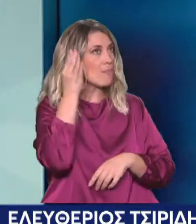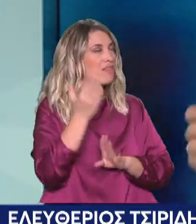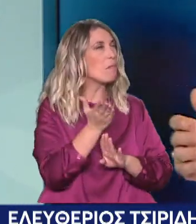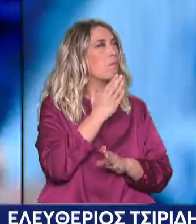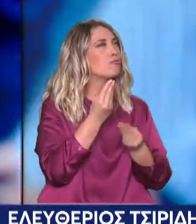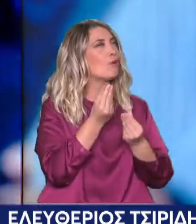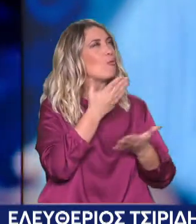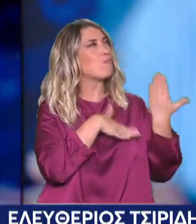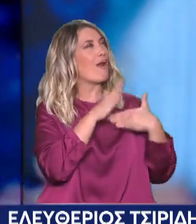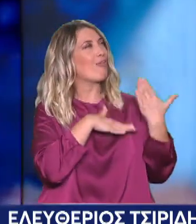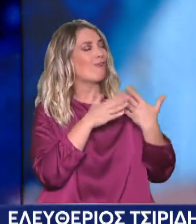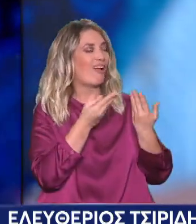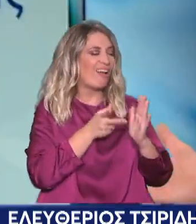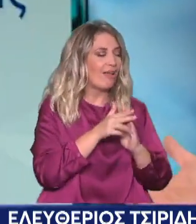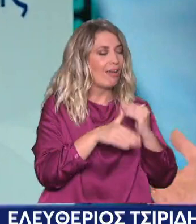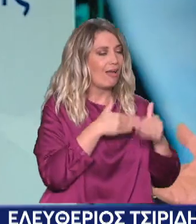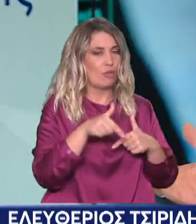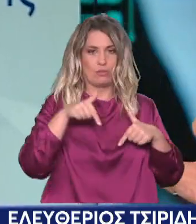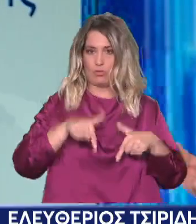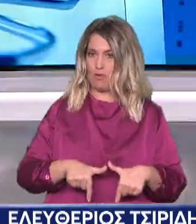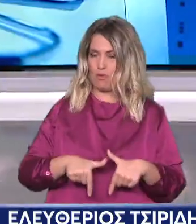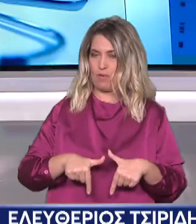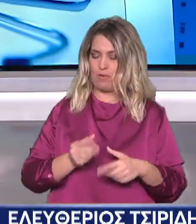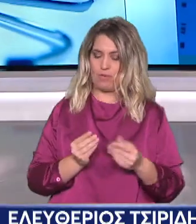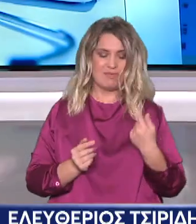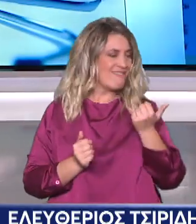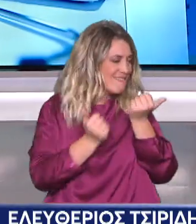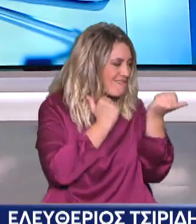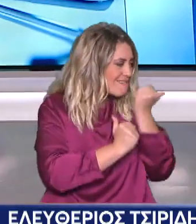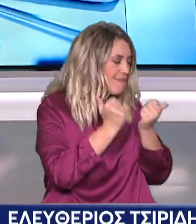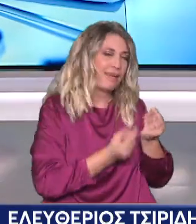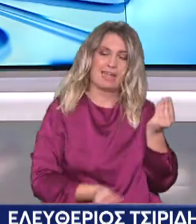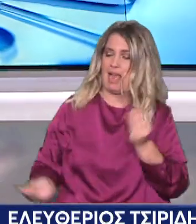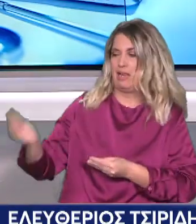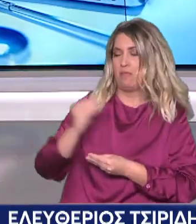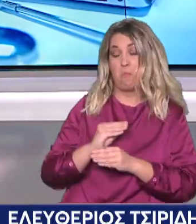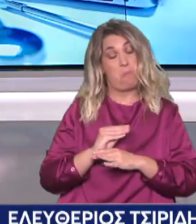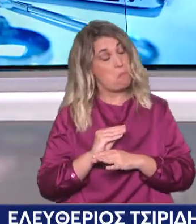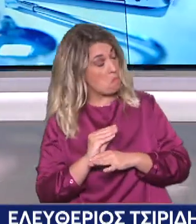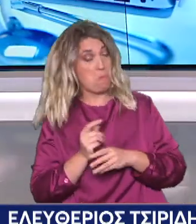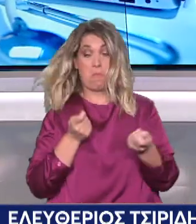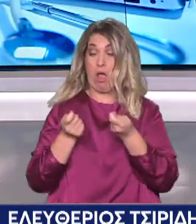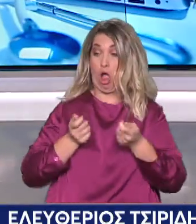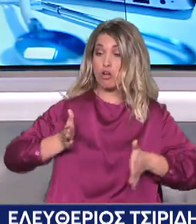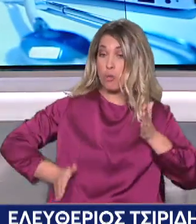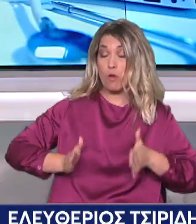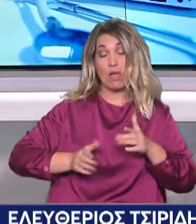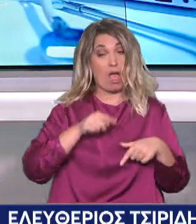φτάσατε σήμερα να χειρίζεστε τα ρομπότ. Όλη αυτή η μετάφαση είναι μια πραγματικά τεράστια εμπειρία. Δηλαδή είστε